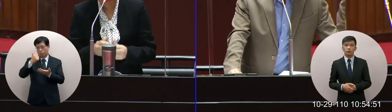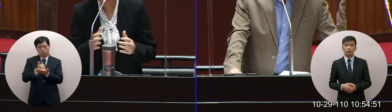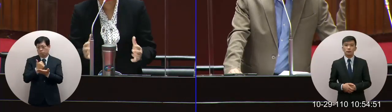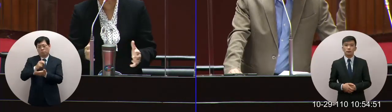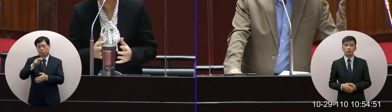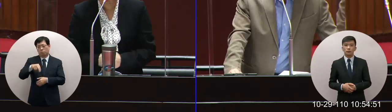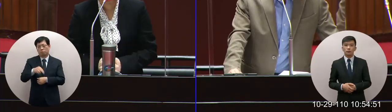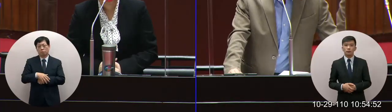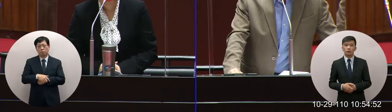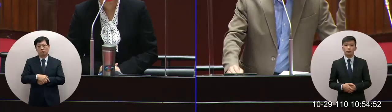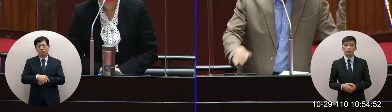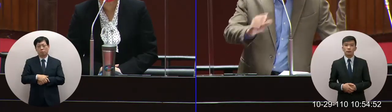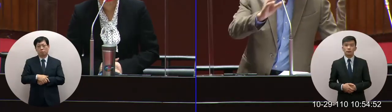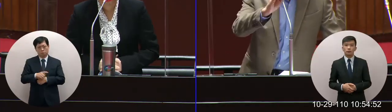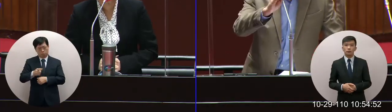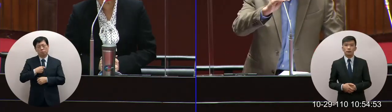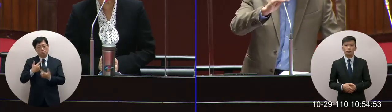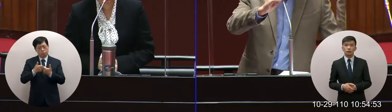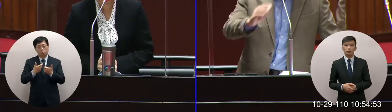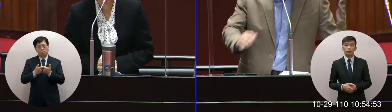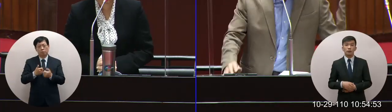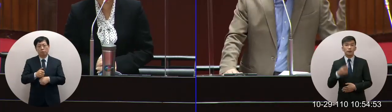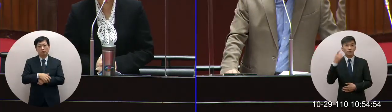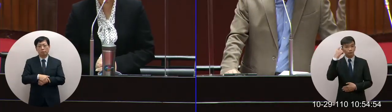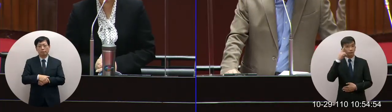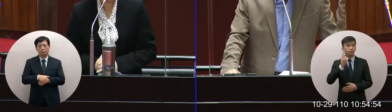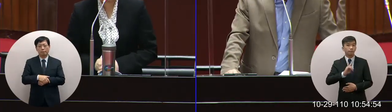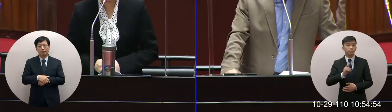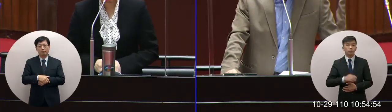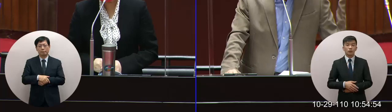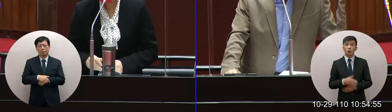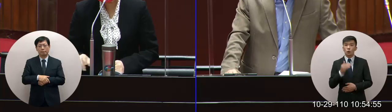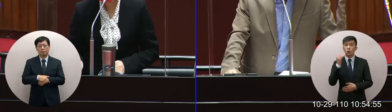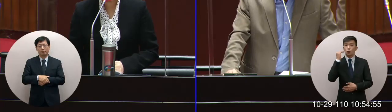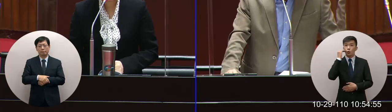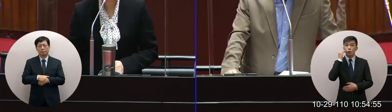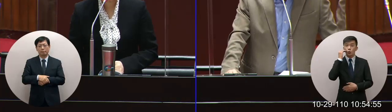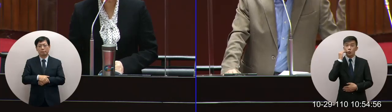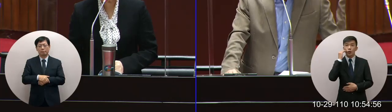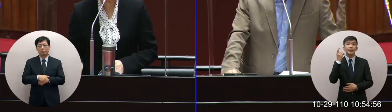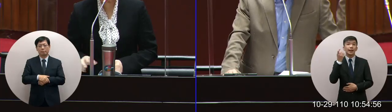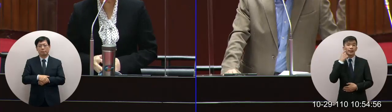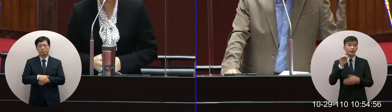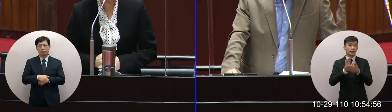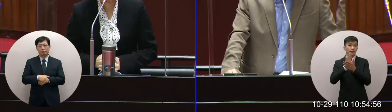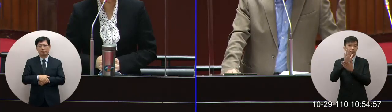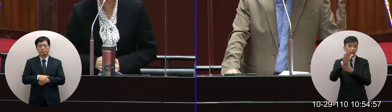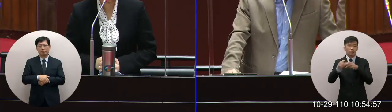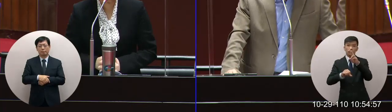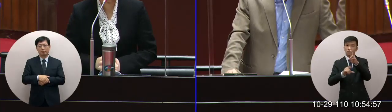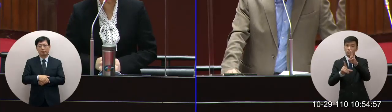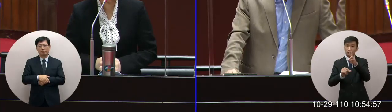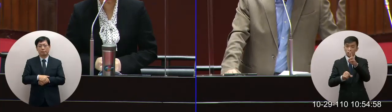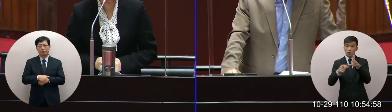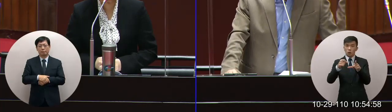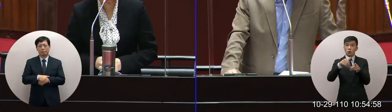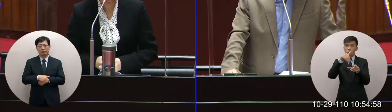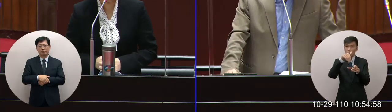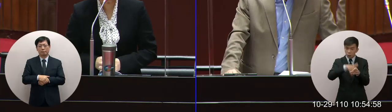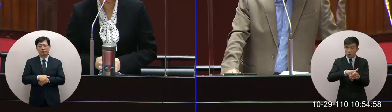口的這個是也就是說部長也就是說如果萬一我們12月的公投結果